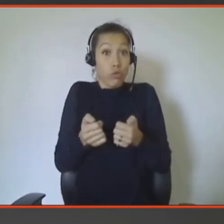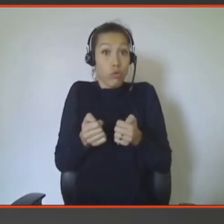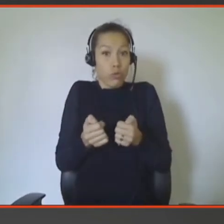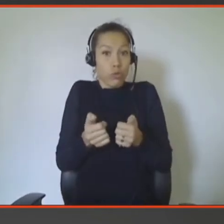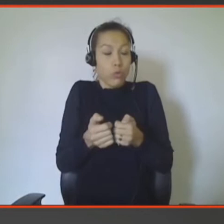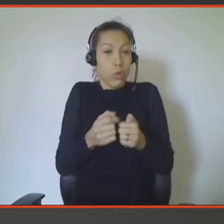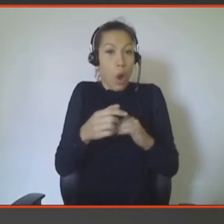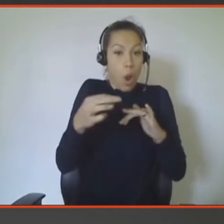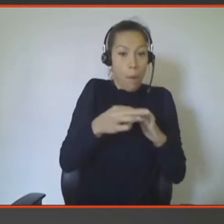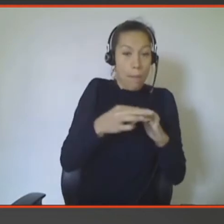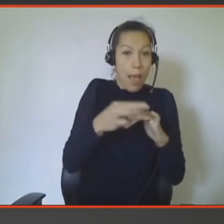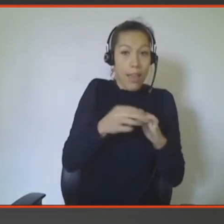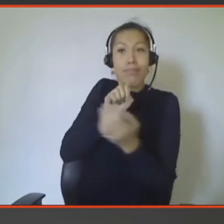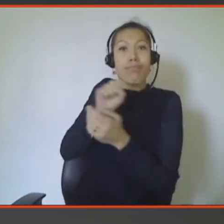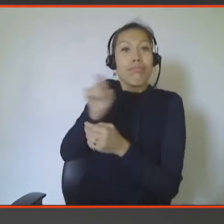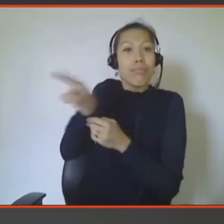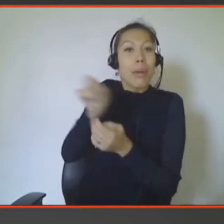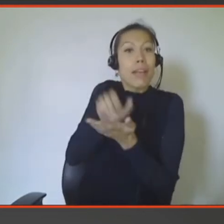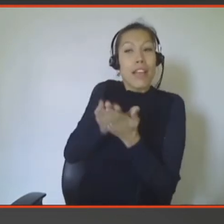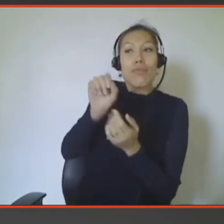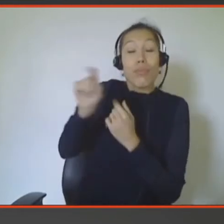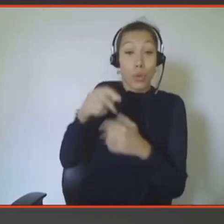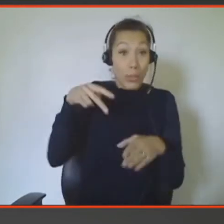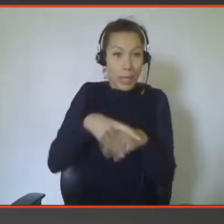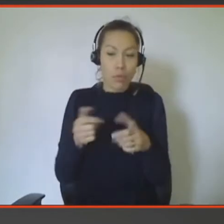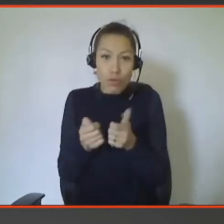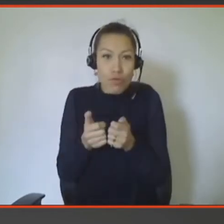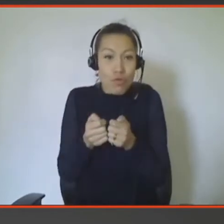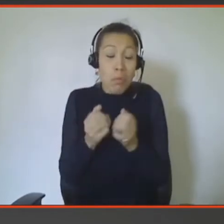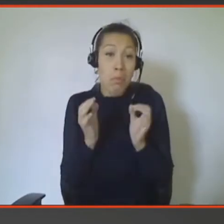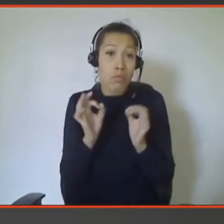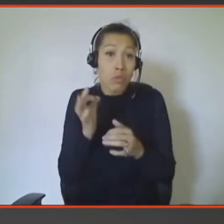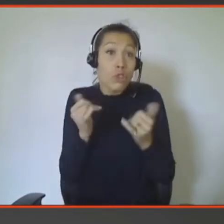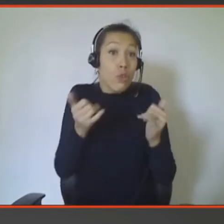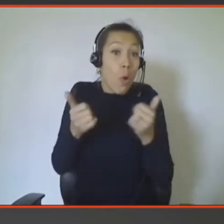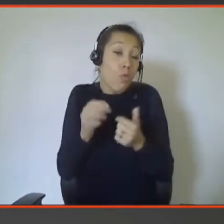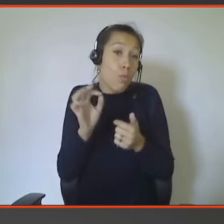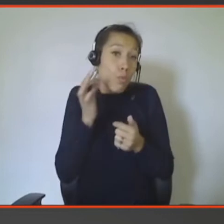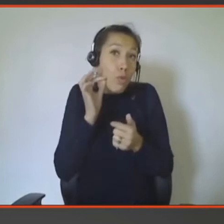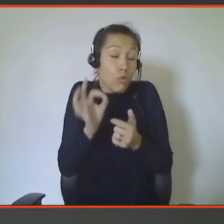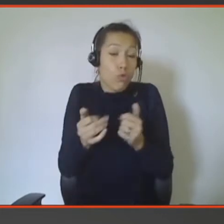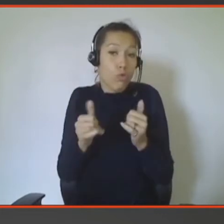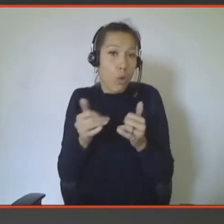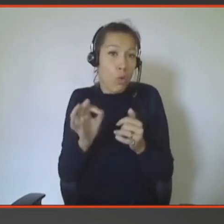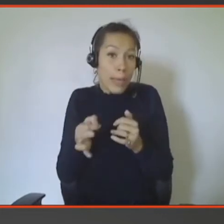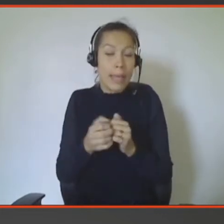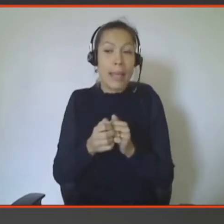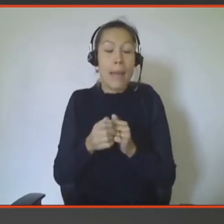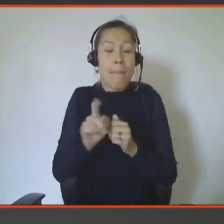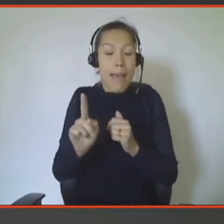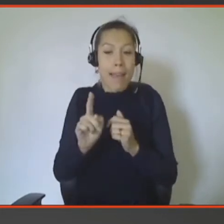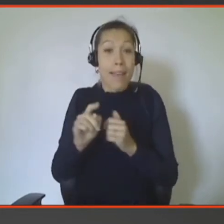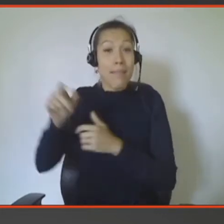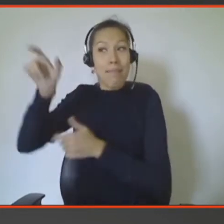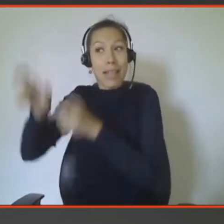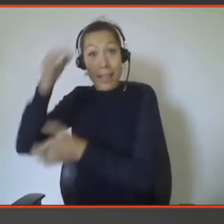ok, ça ressemble un peu à un jeu, ok, c'est un sujet très sensible, mais ce qui se passe, c'est que les concepteurs ont décidé